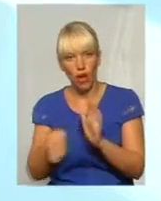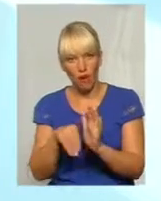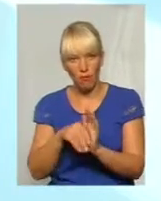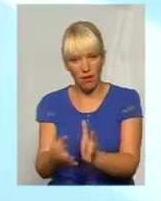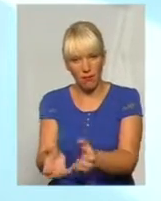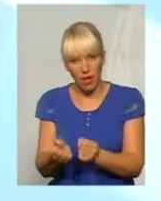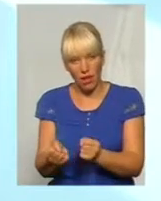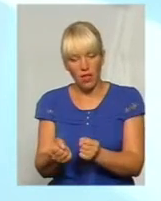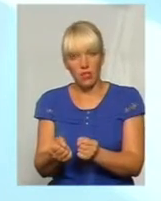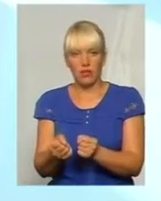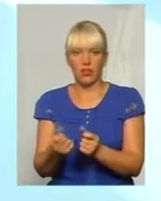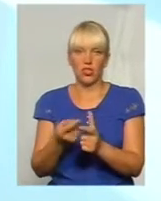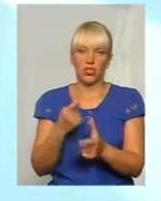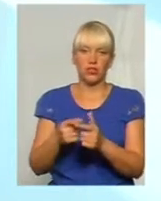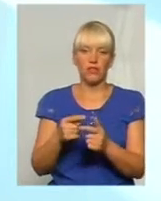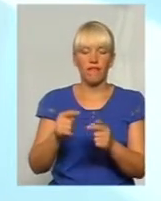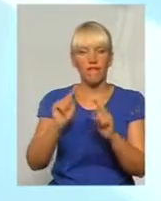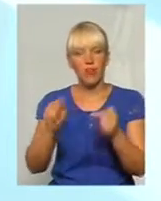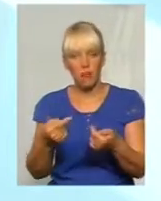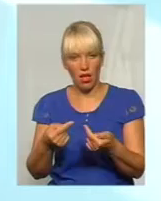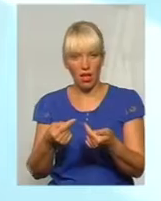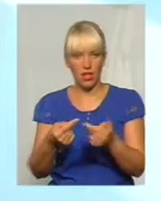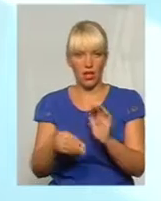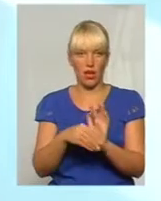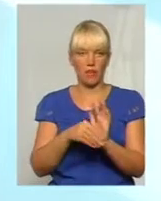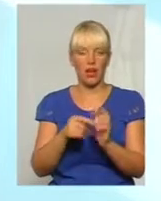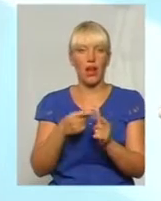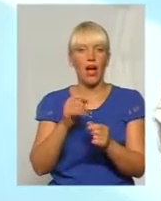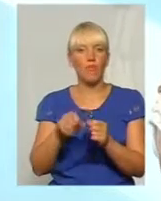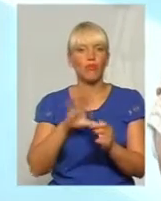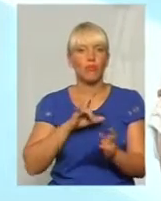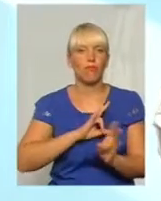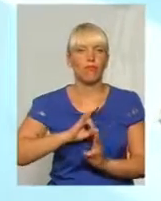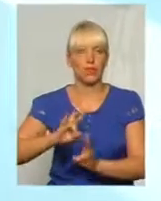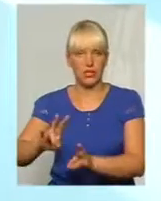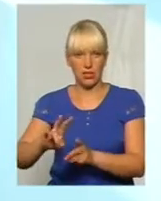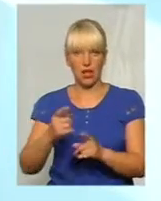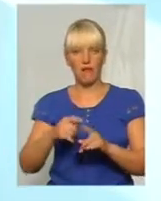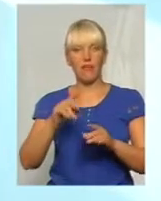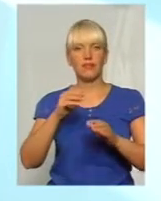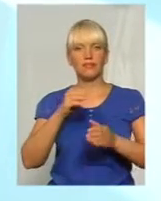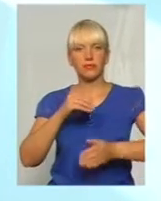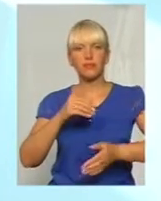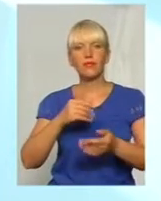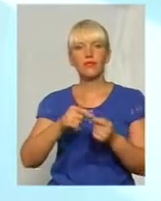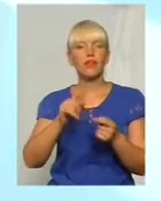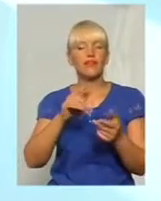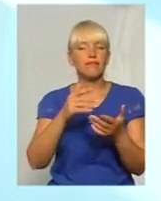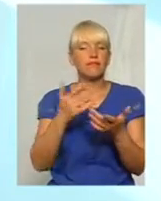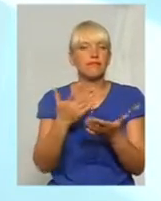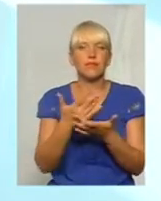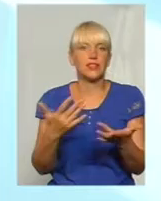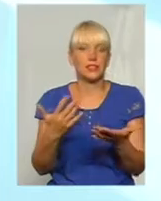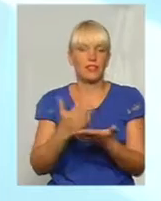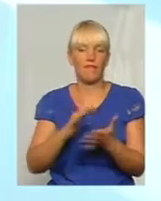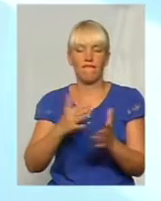хабар, свідомо, чи вимагала його, чи, можливо, це просто підстава останнім часом все більше і більше якихось таких випадків, які викликають величезні питання.